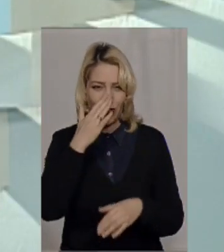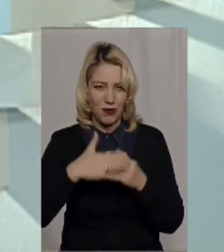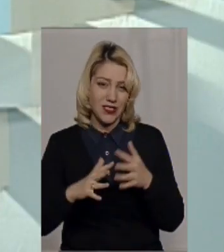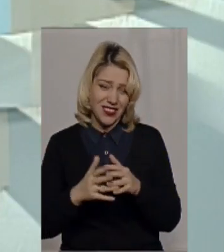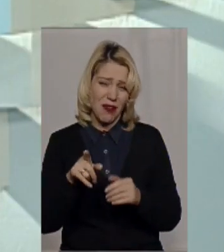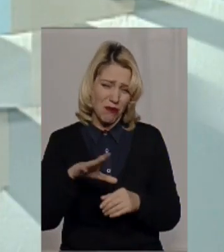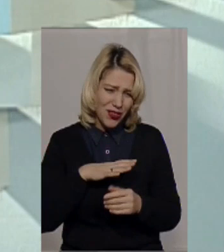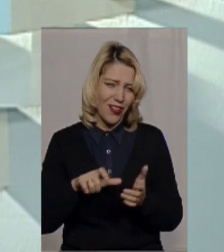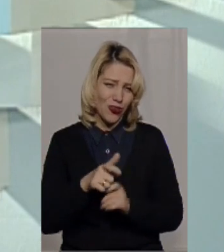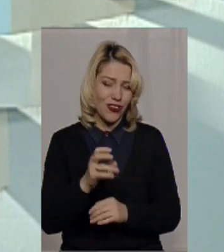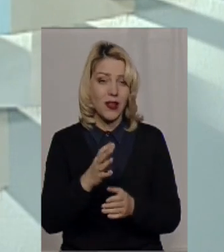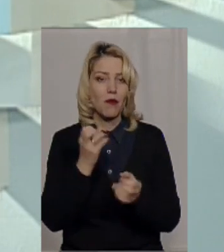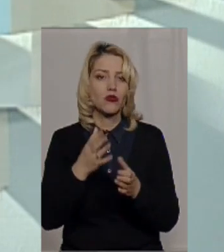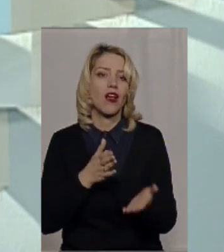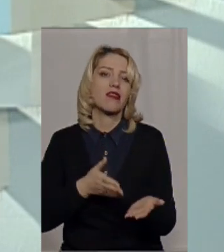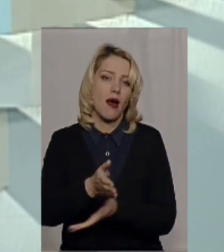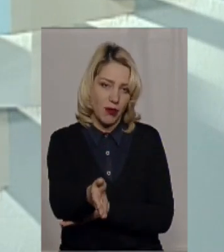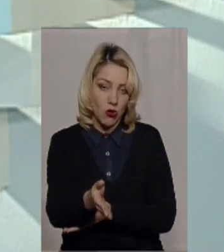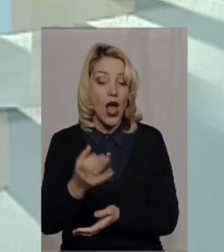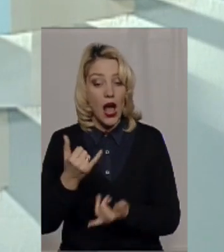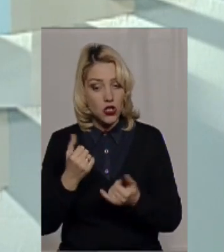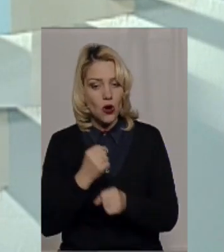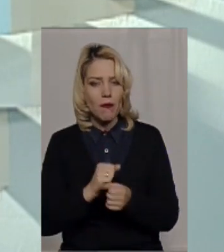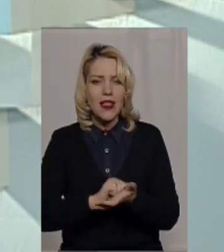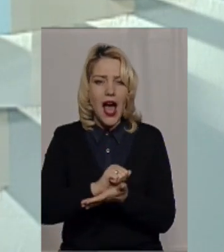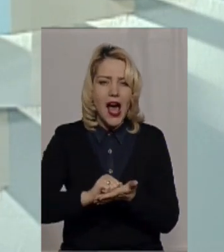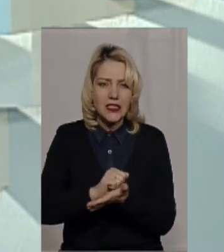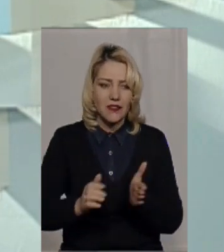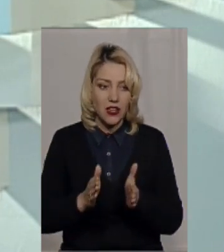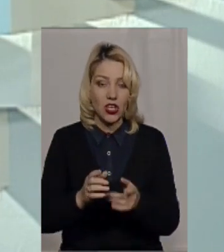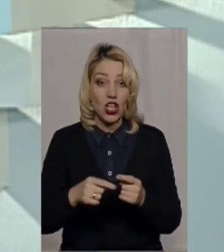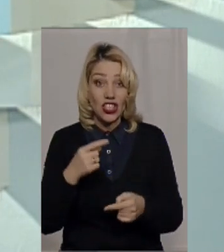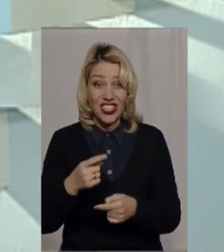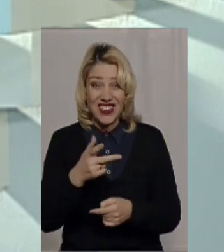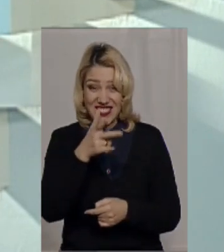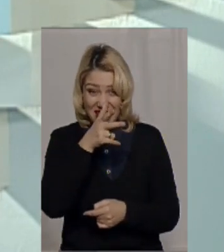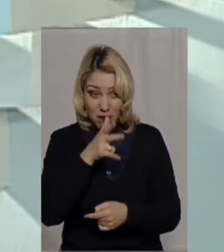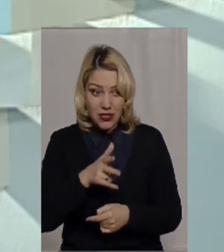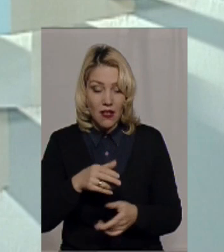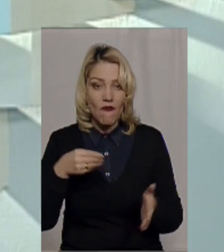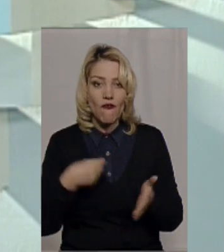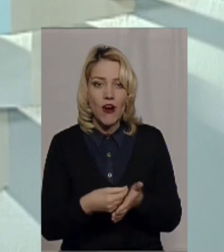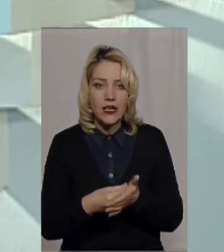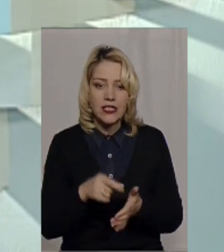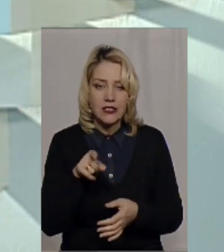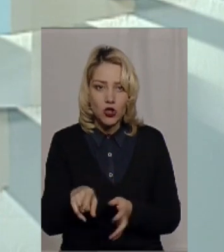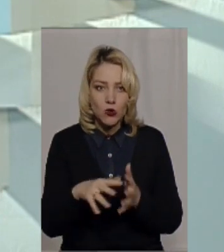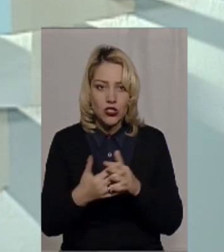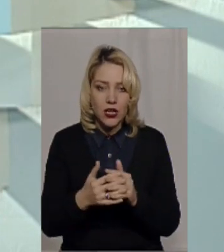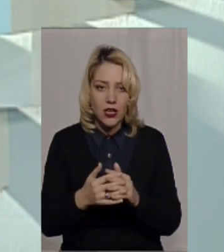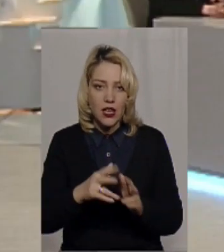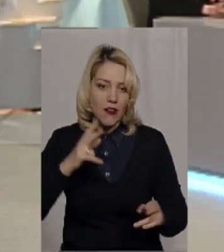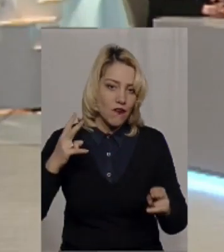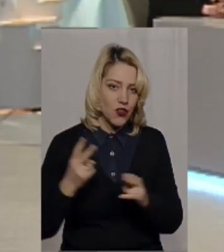Ну, там була дорога, але це був напрямок. Зробили гарний асфальт. Щоб ви знали, через 3 місяці вартість будинків в тому селі подорожчала